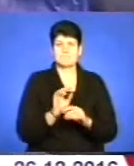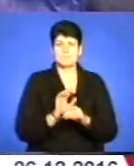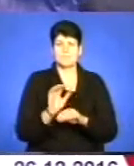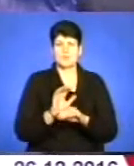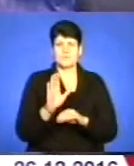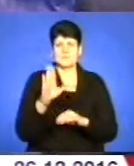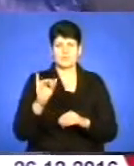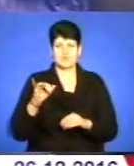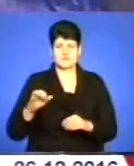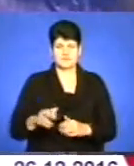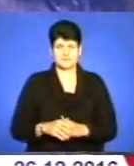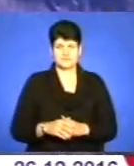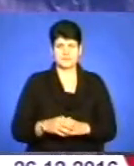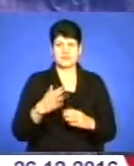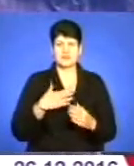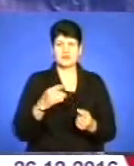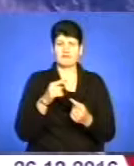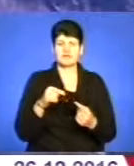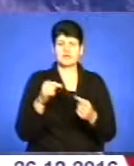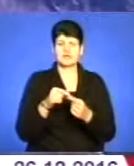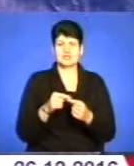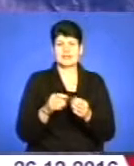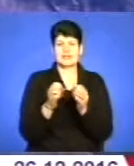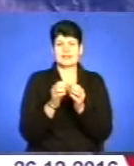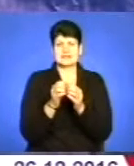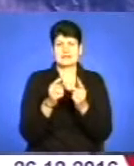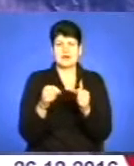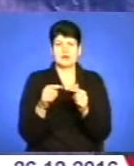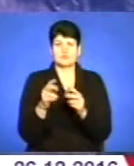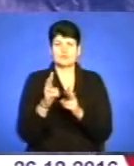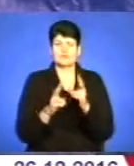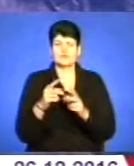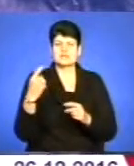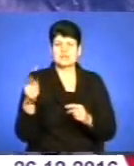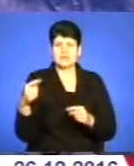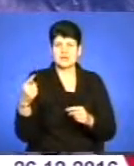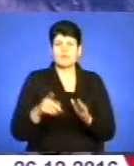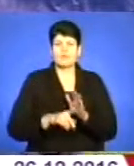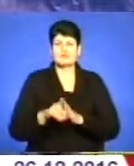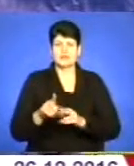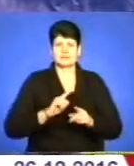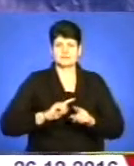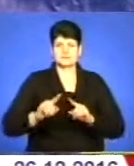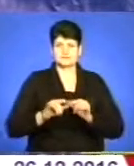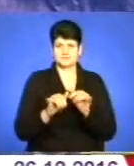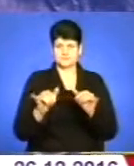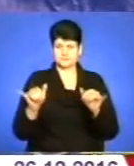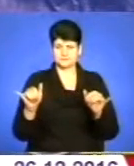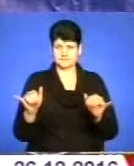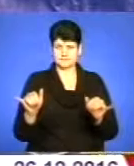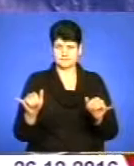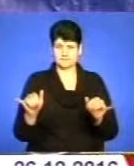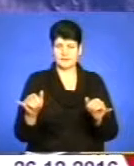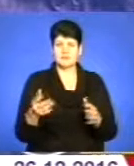визначили приблизно топ-10 галузей промисловості Тернопільщини, які почали динамічно розвиватися. Зокрема,